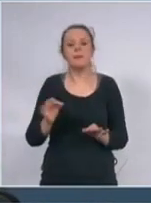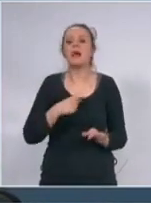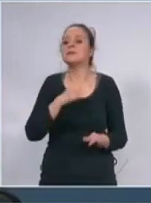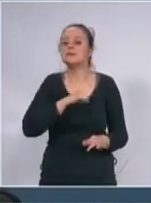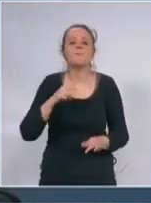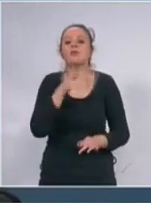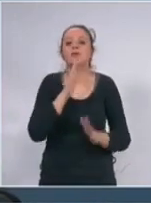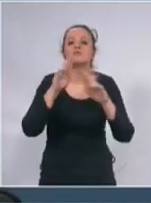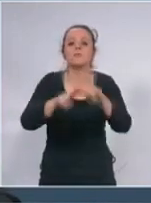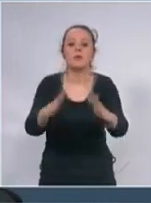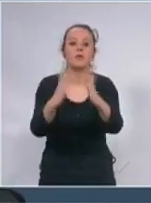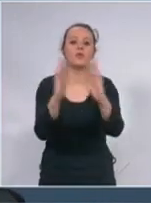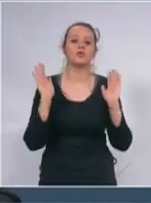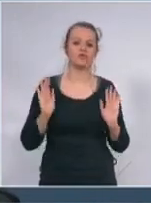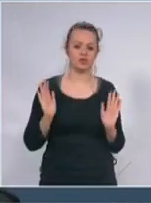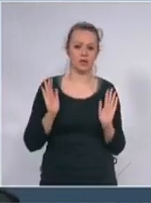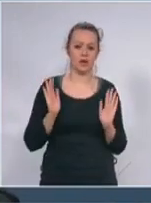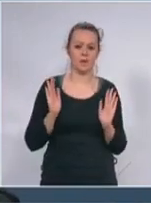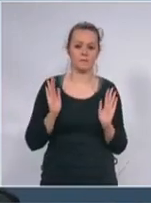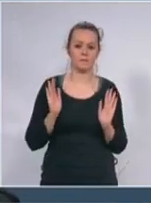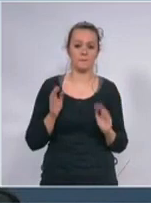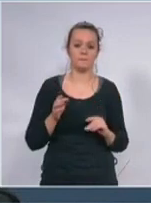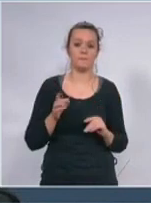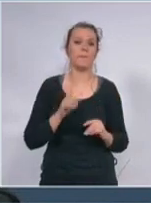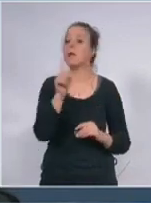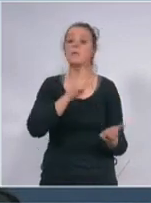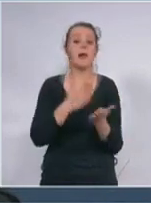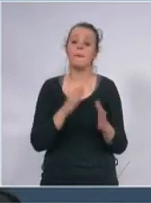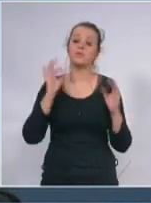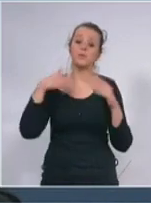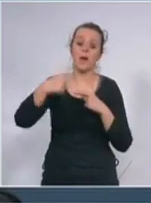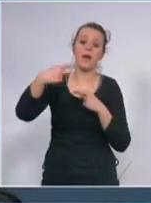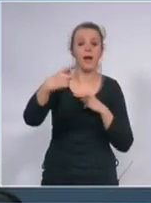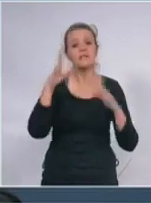da ne bi smo plakali svake večeri i svake noći